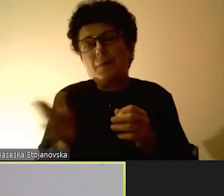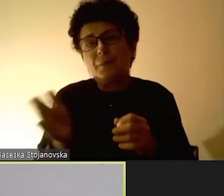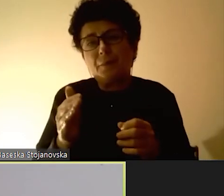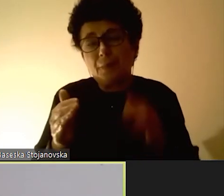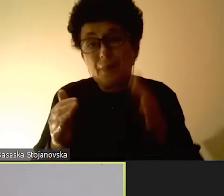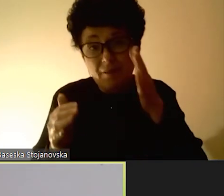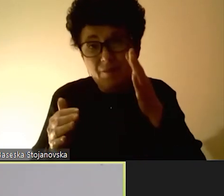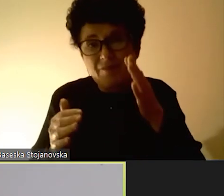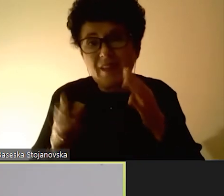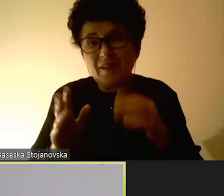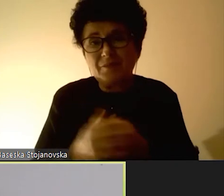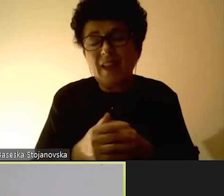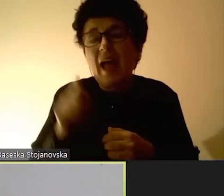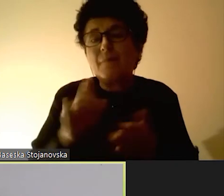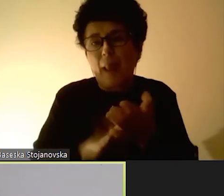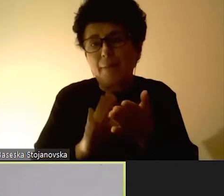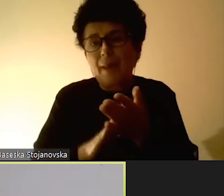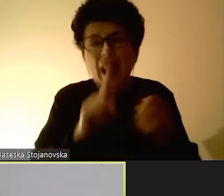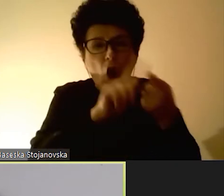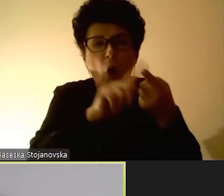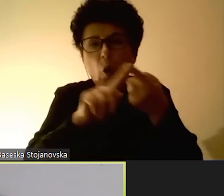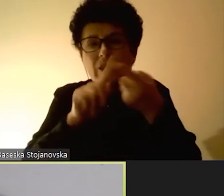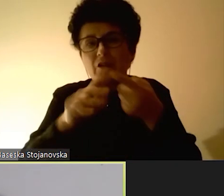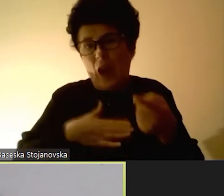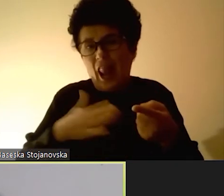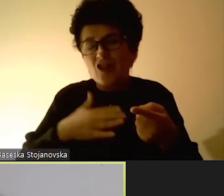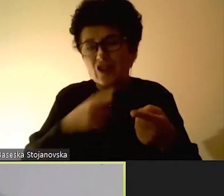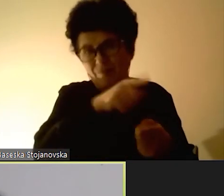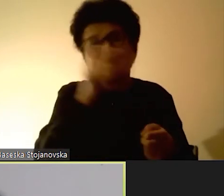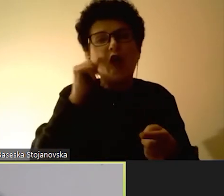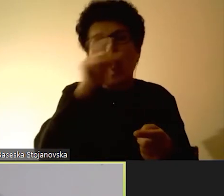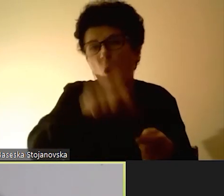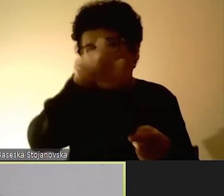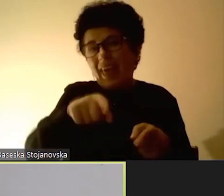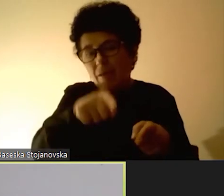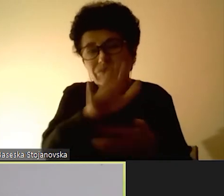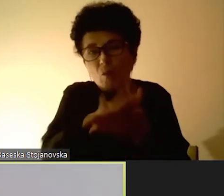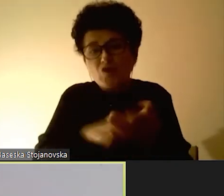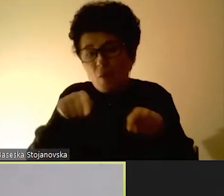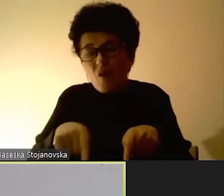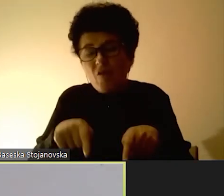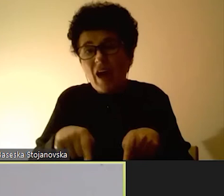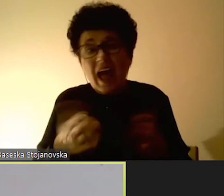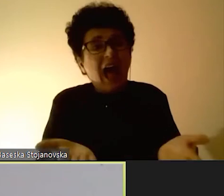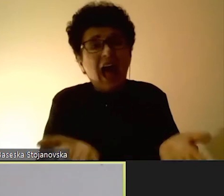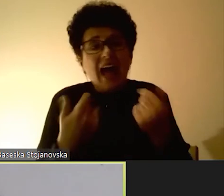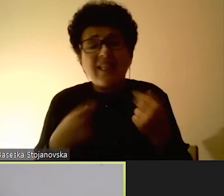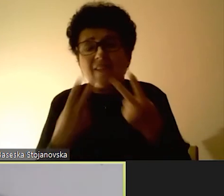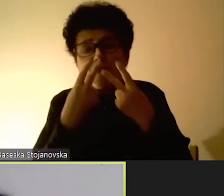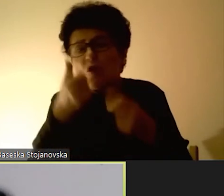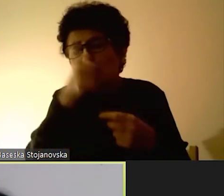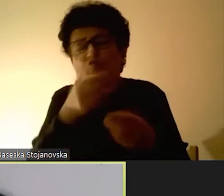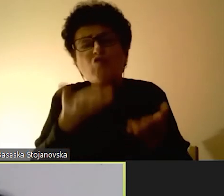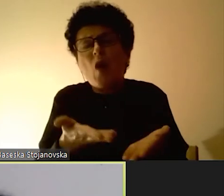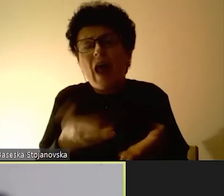првенствено во првите контакти со нашите клиенти почнуваме токно од тоа, да разбереме што сушност